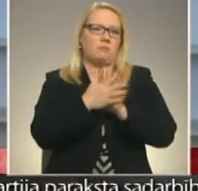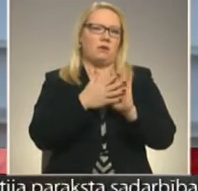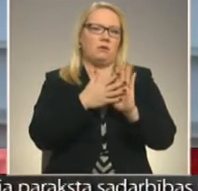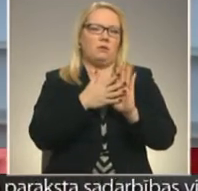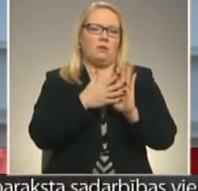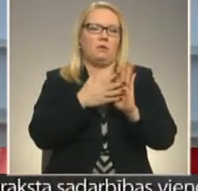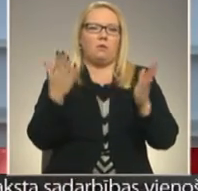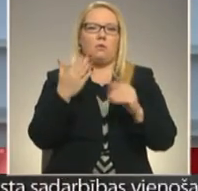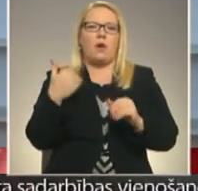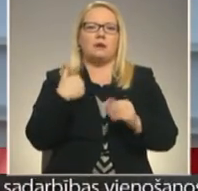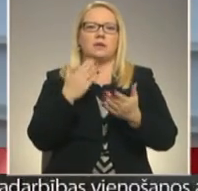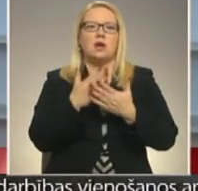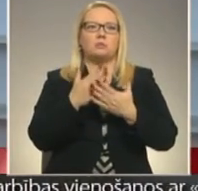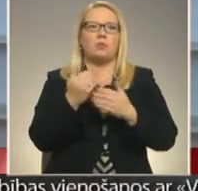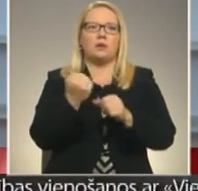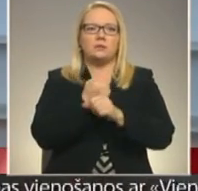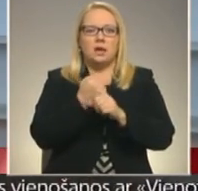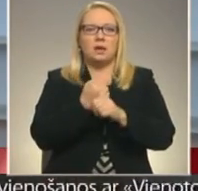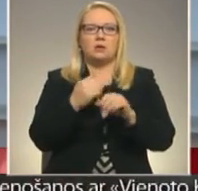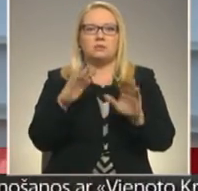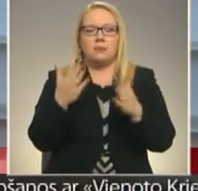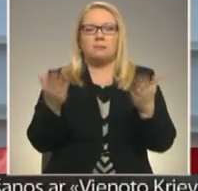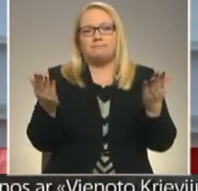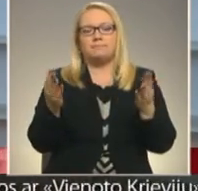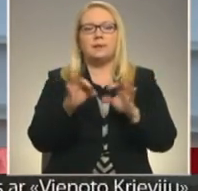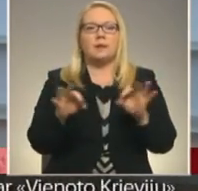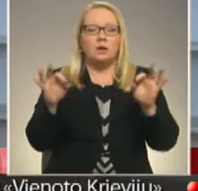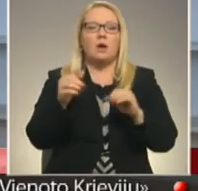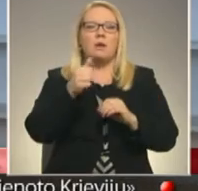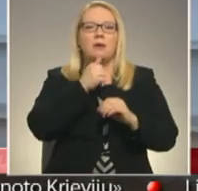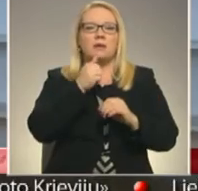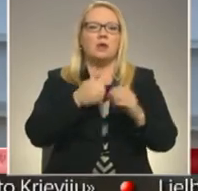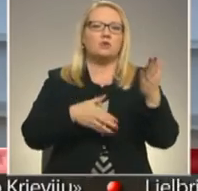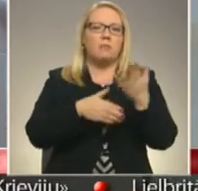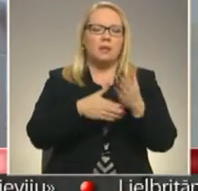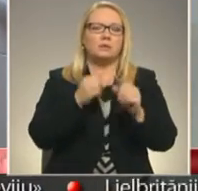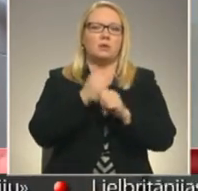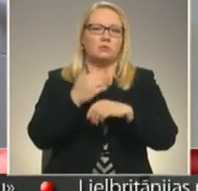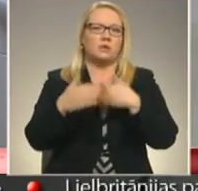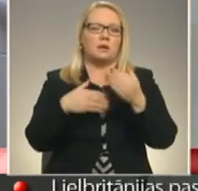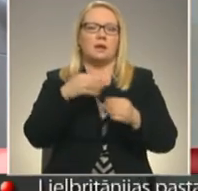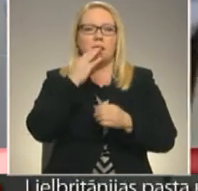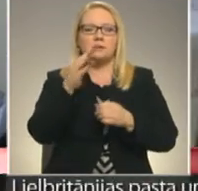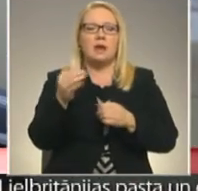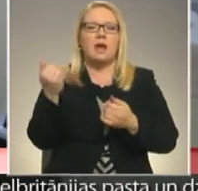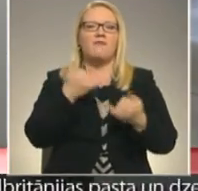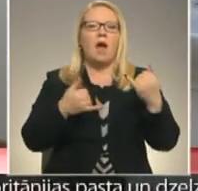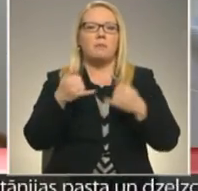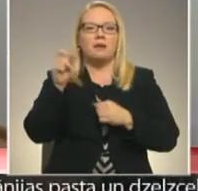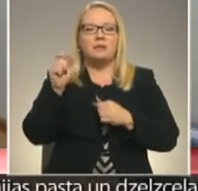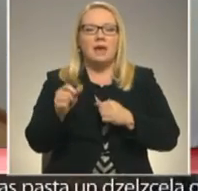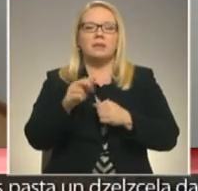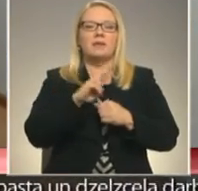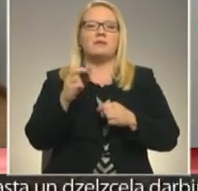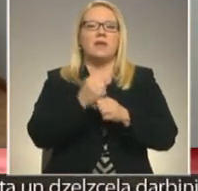es esmu izdarījusi, bet neko mēģināšu palīdzēt un strādāt. Kā uzsver farmacēte, ne darbs kādu